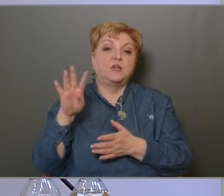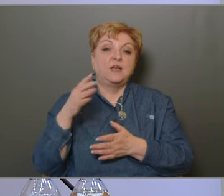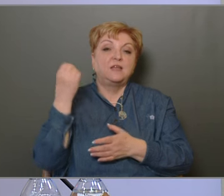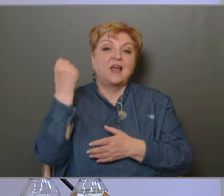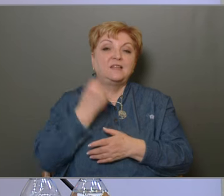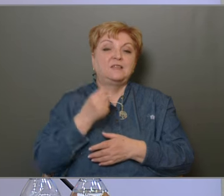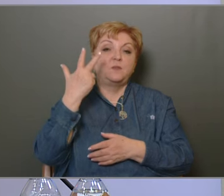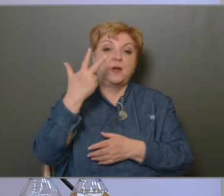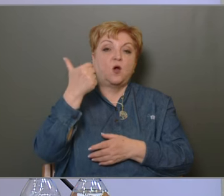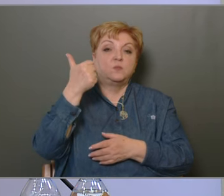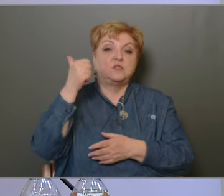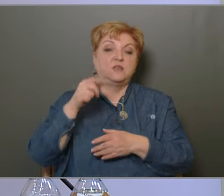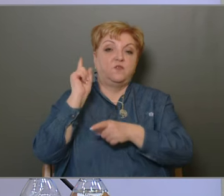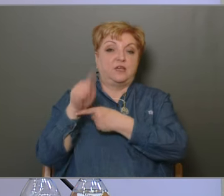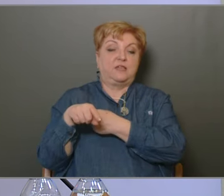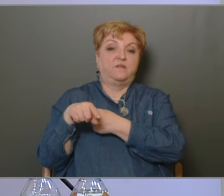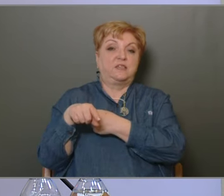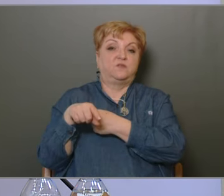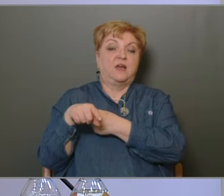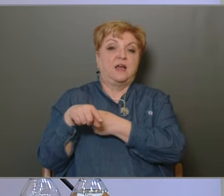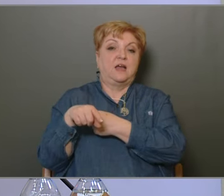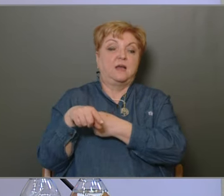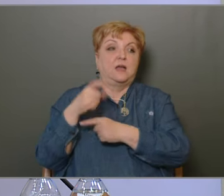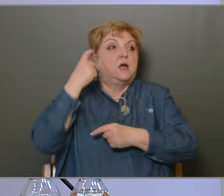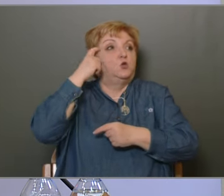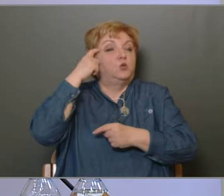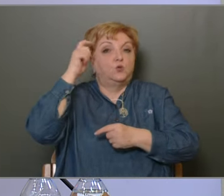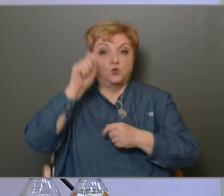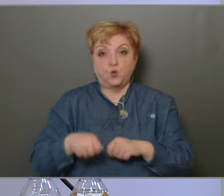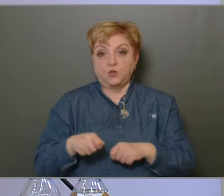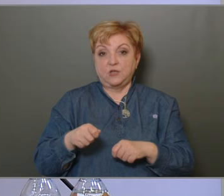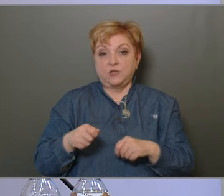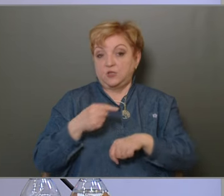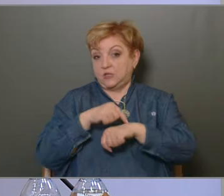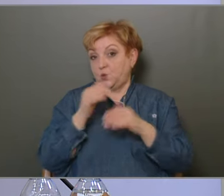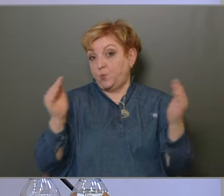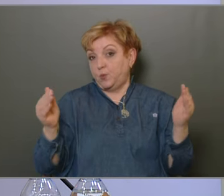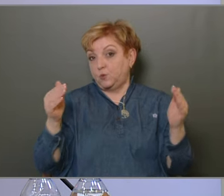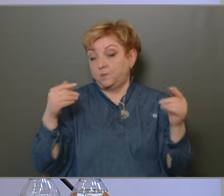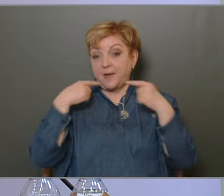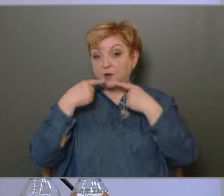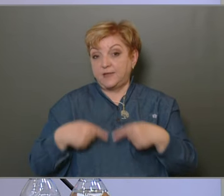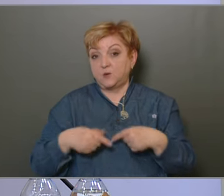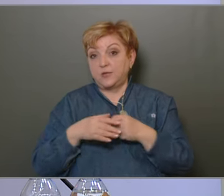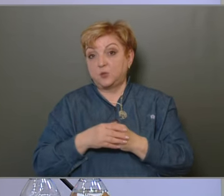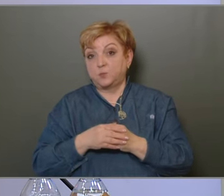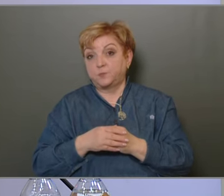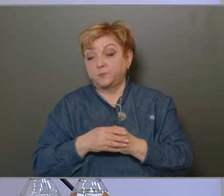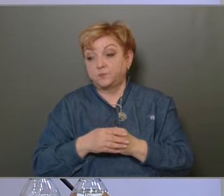31-ig nevezték ki. Ez most egy tudatos döntés, ez az időpont meghatározás.